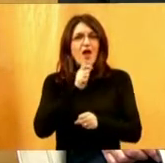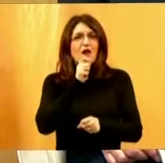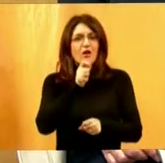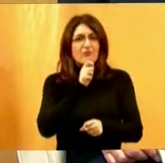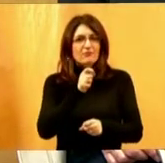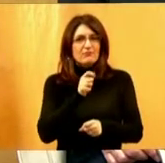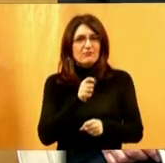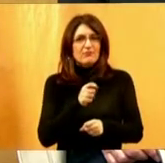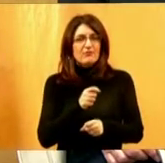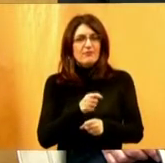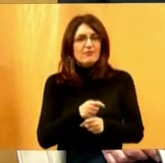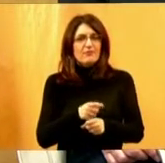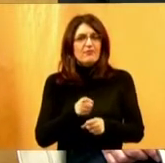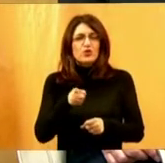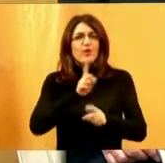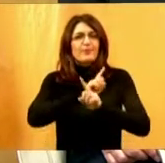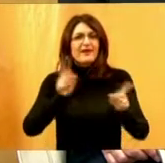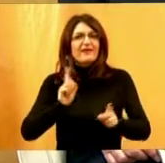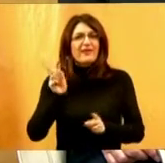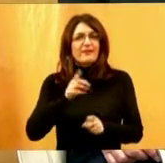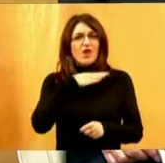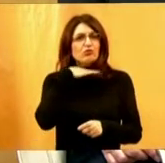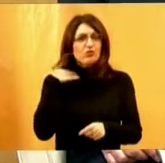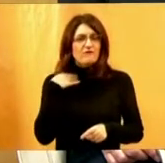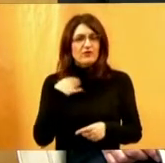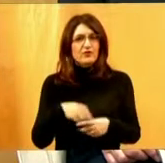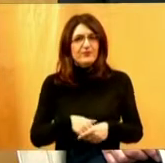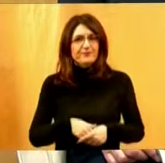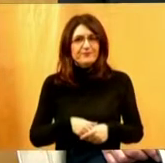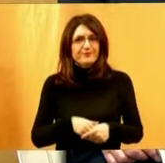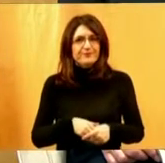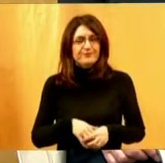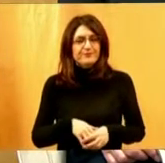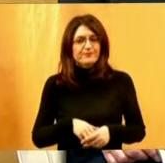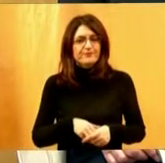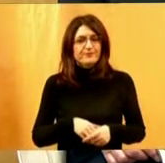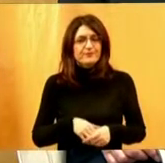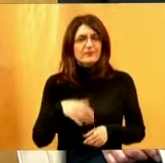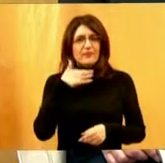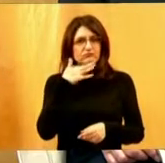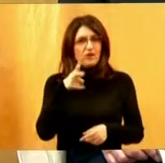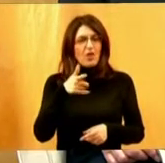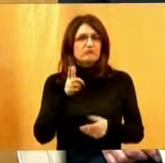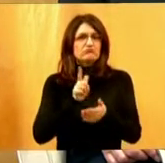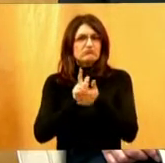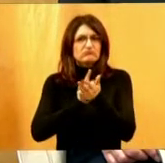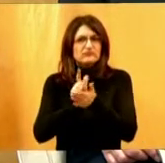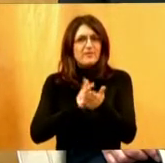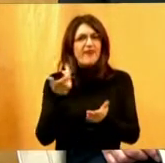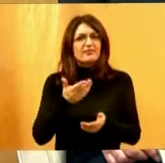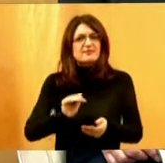koje naravno nikada nije dovoljno. I bilo je godina kada su